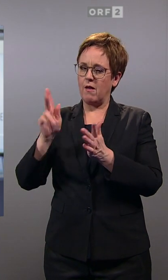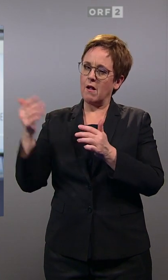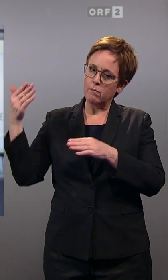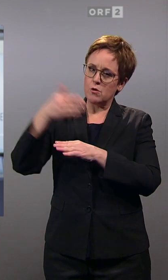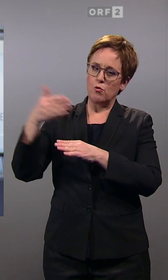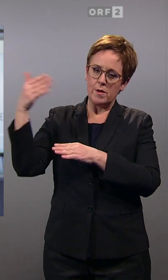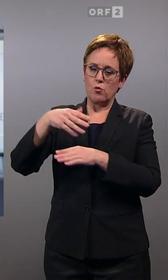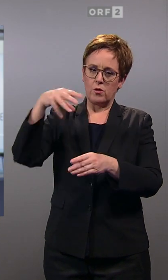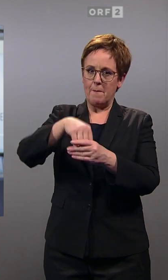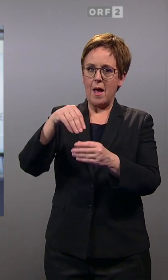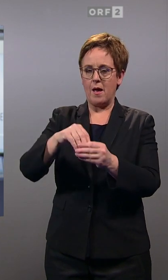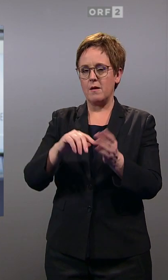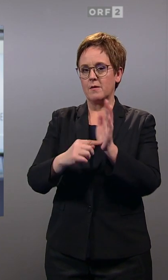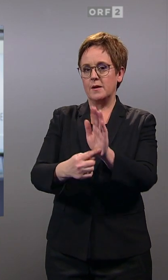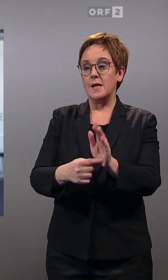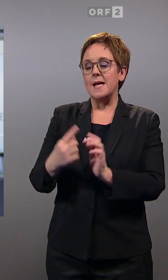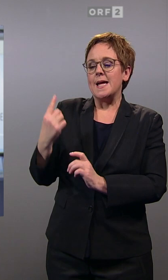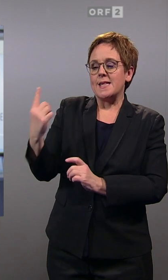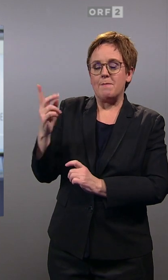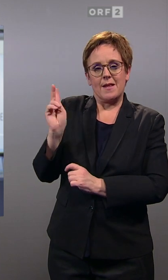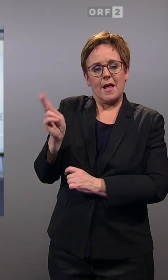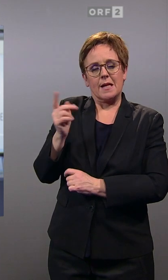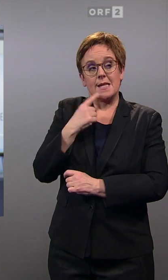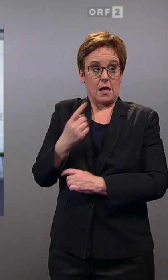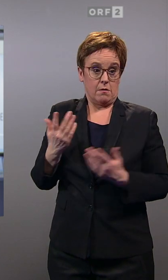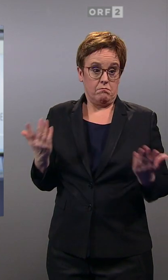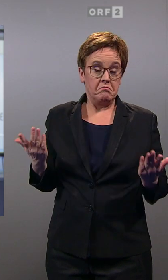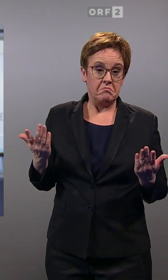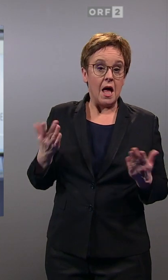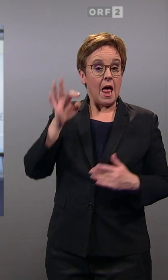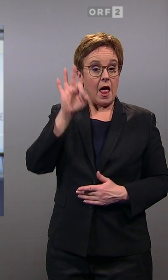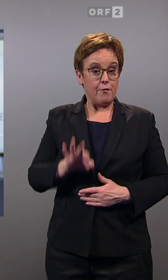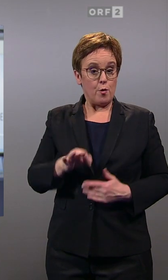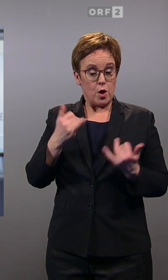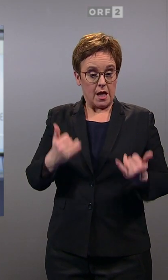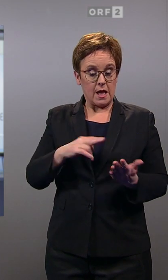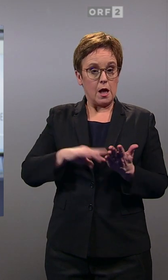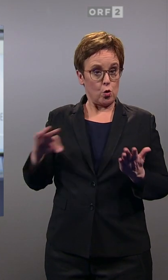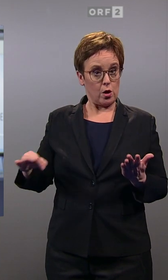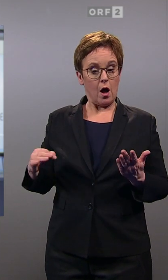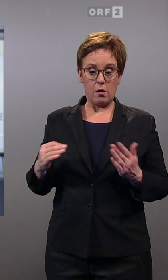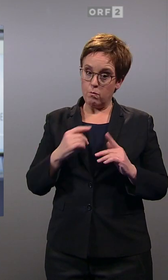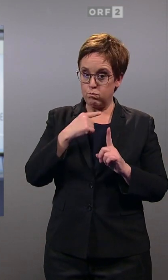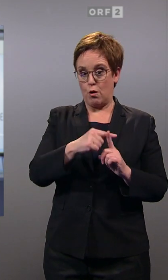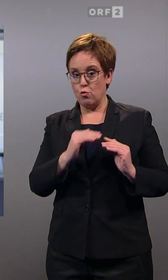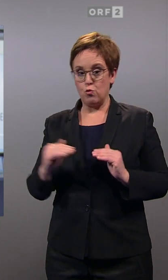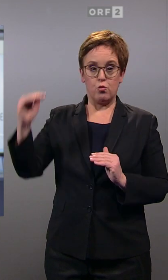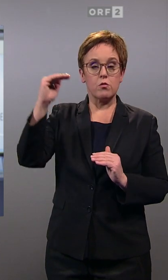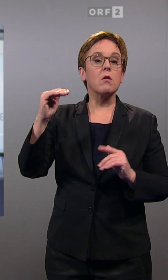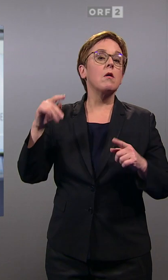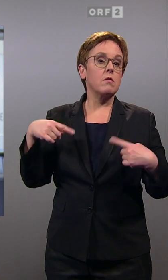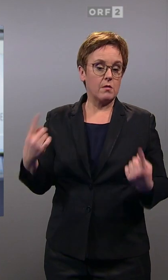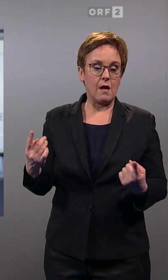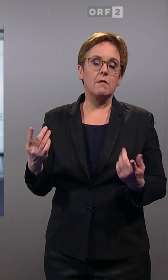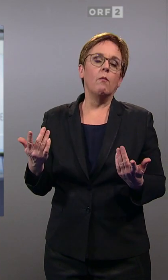wieder präsent. Er sagt halt, würde eben die FPÖ jetzt in Niederösterreich sehr stark zugewinnen, dann